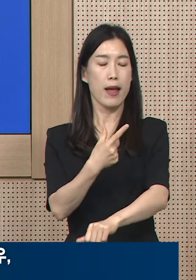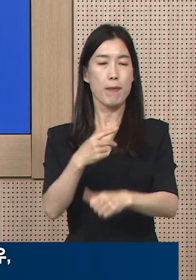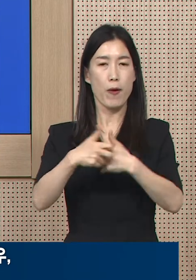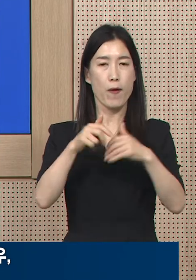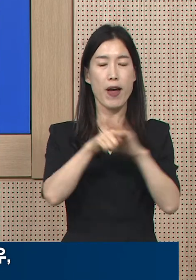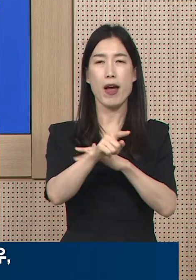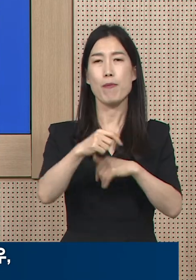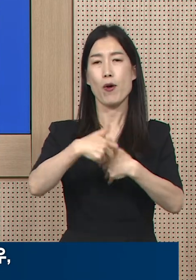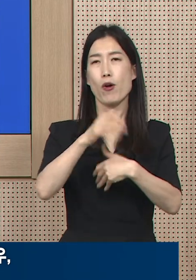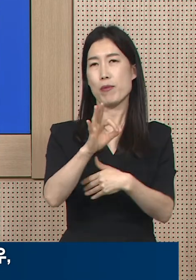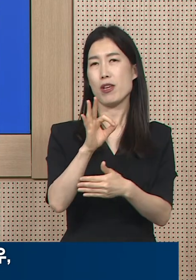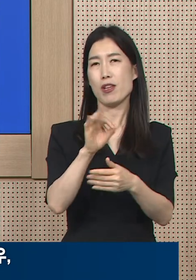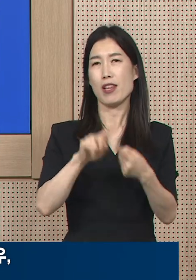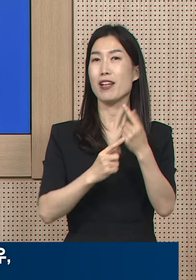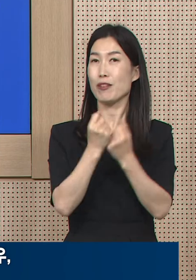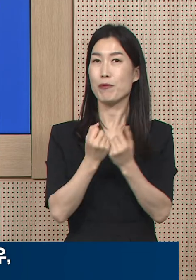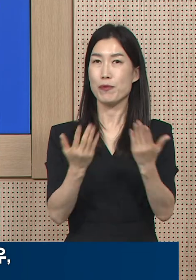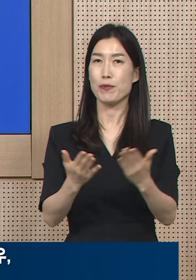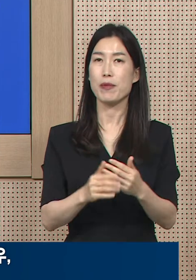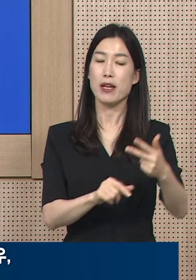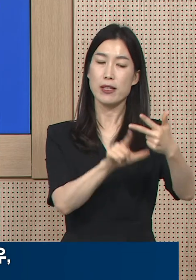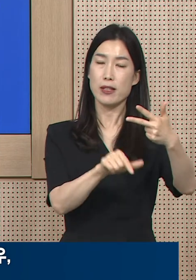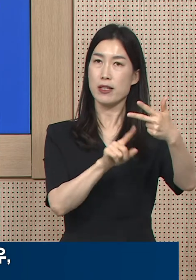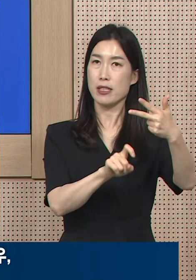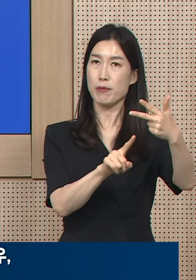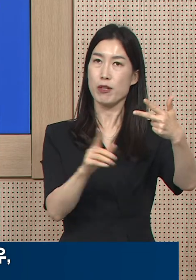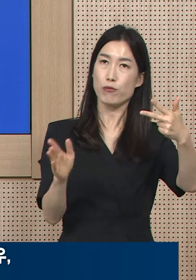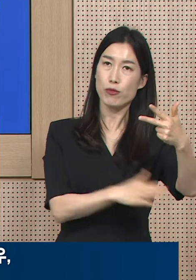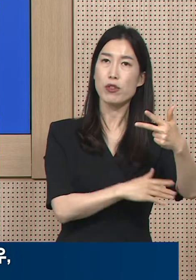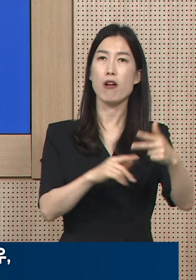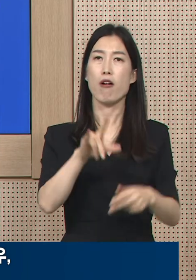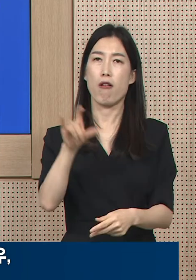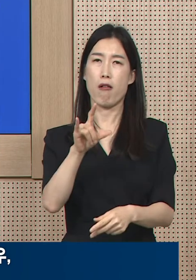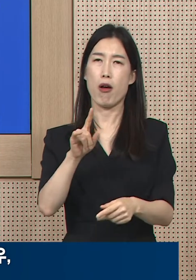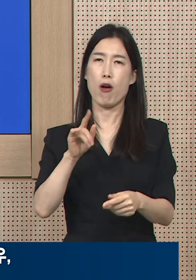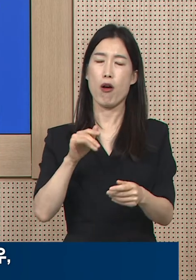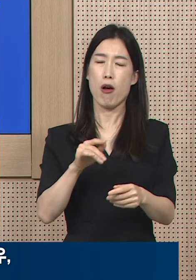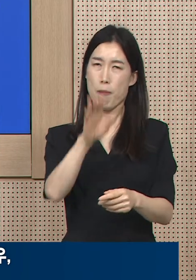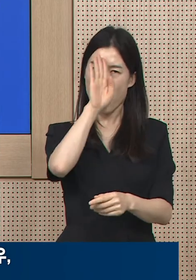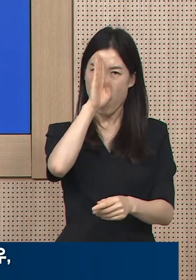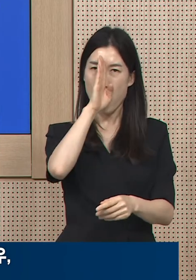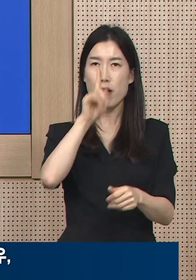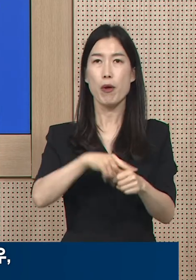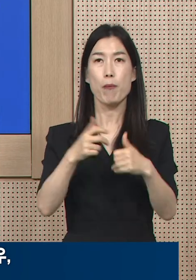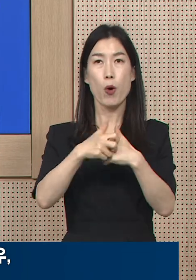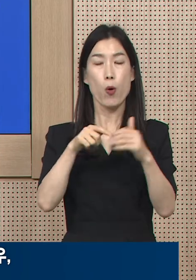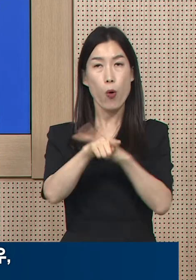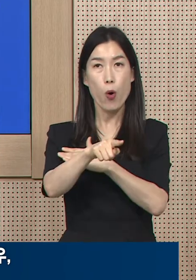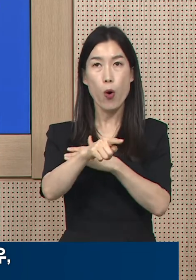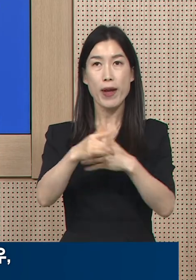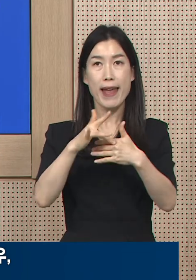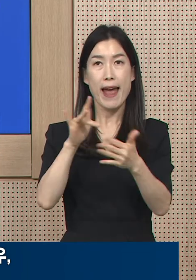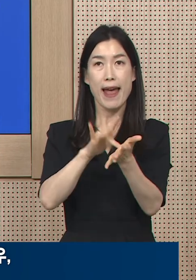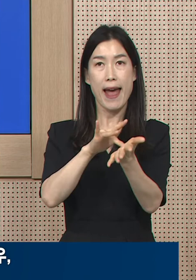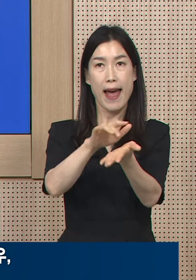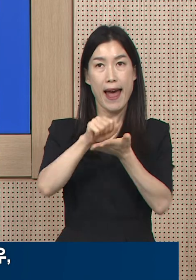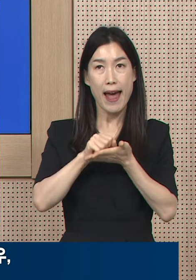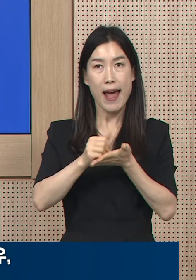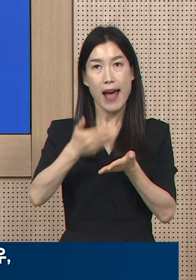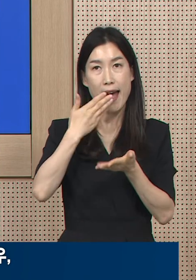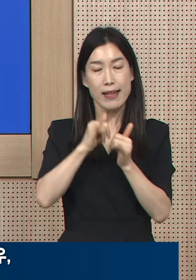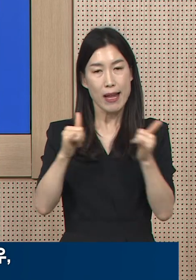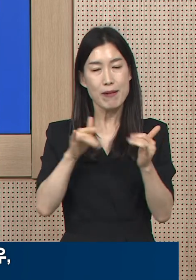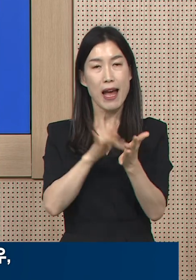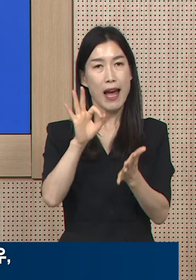7월 12일부터 코로나19 확진 이후 정상 발현 등으로 동네 병원에서 외래 처방을 받은 경우 발생하는 본인 부담금을 환자 본인이